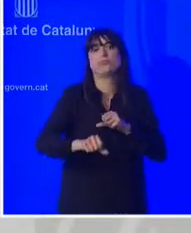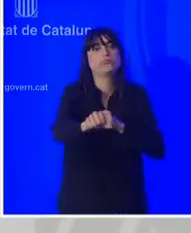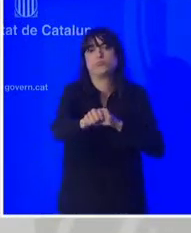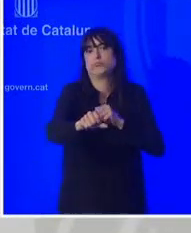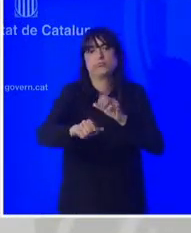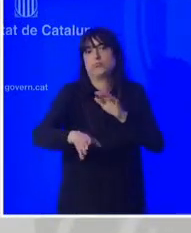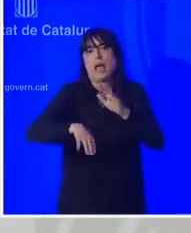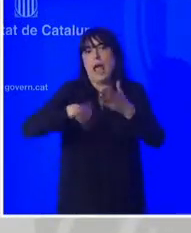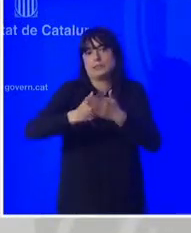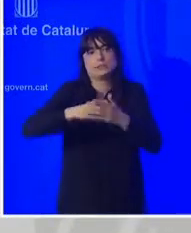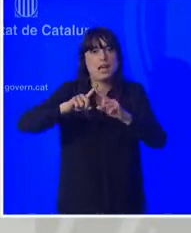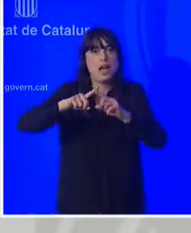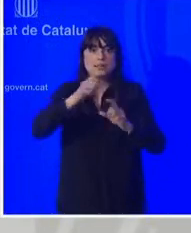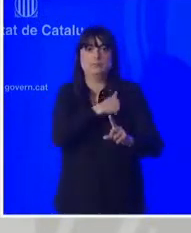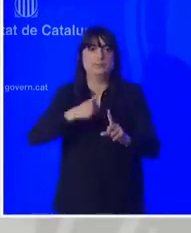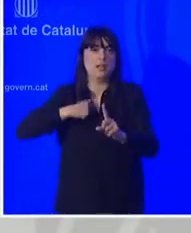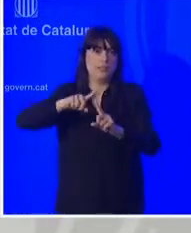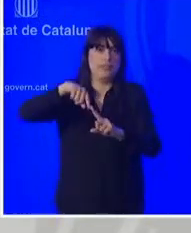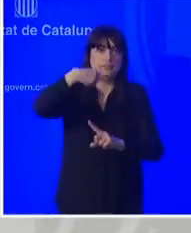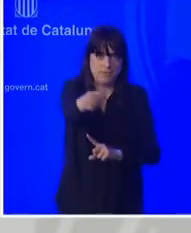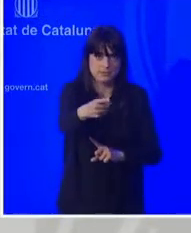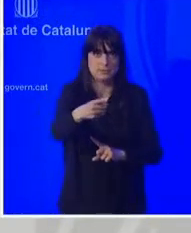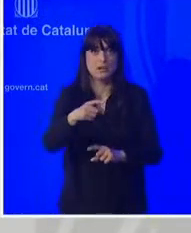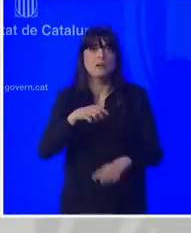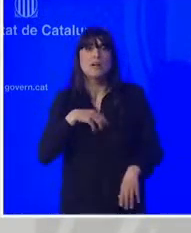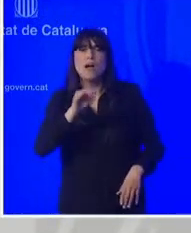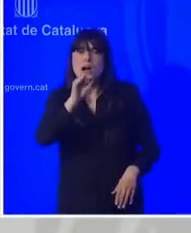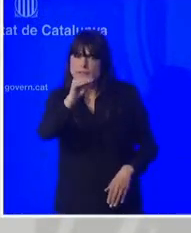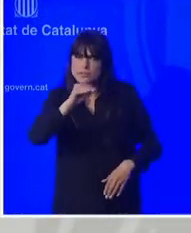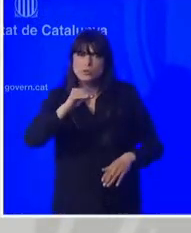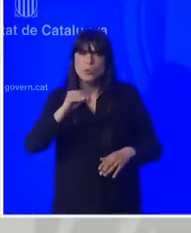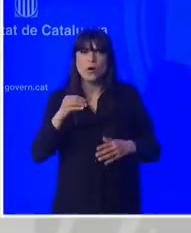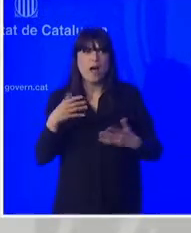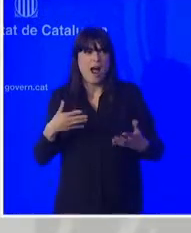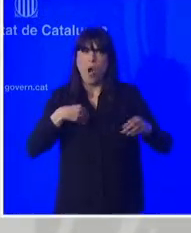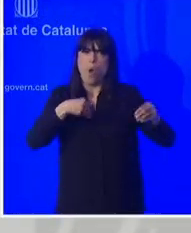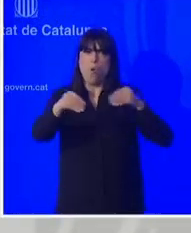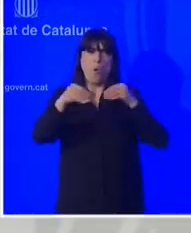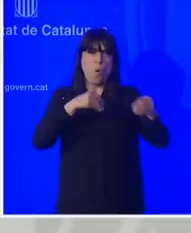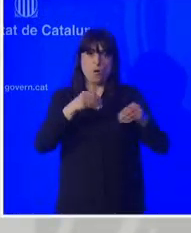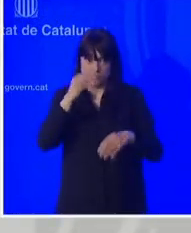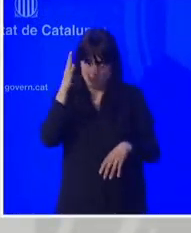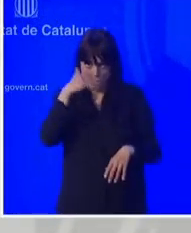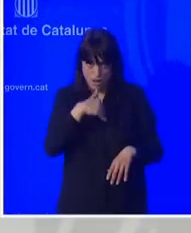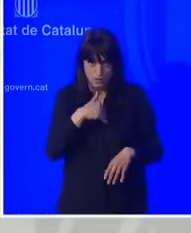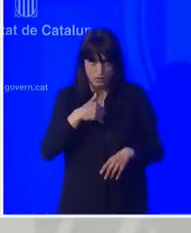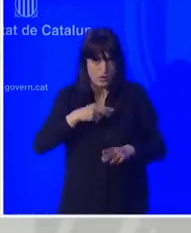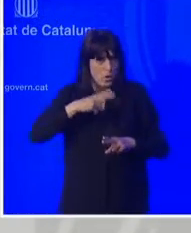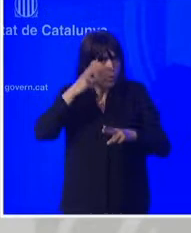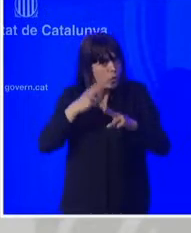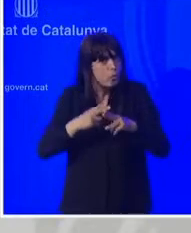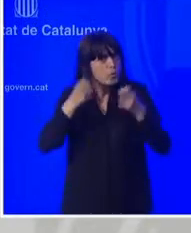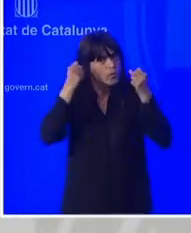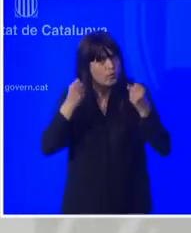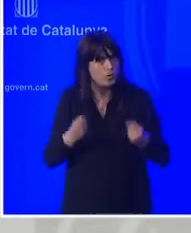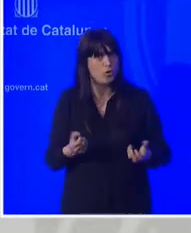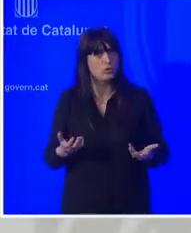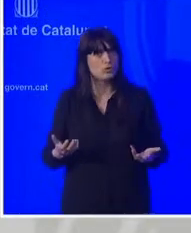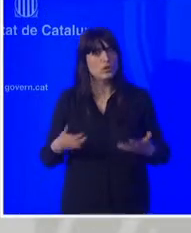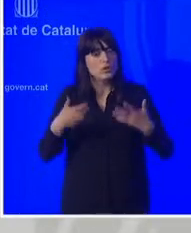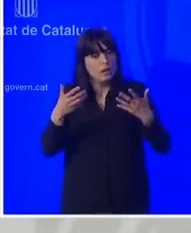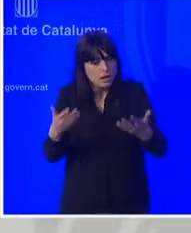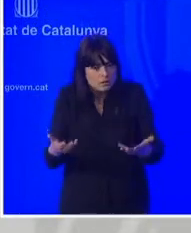activitats moltes coses que no es poden fer amb normalitat perquè encara estem gestionant una crisi sanitària i per tant hem de pensar